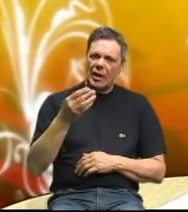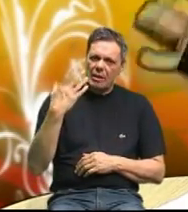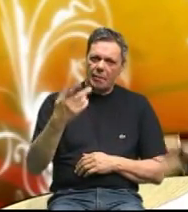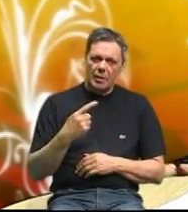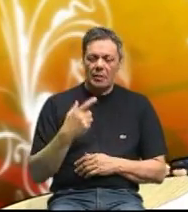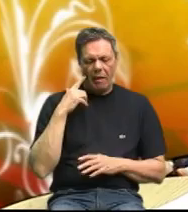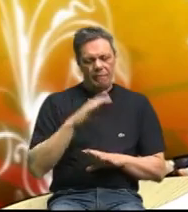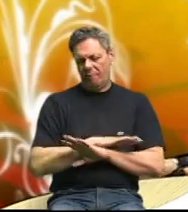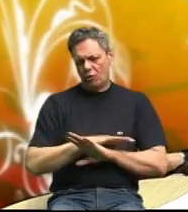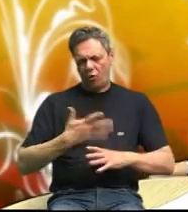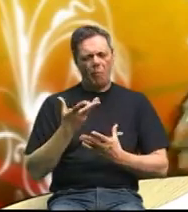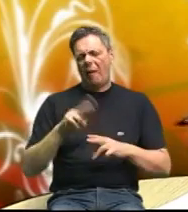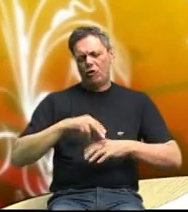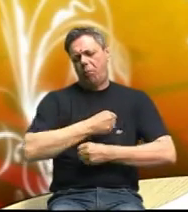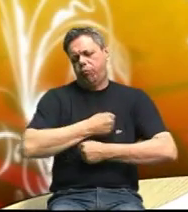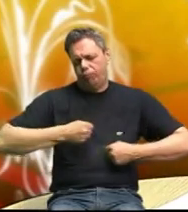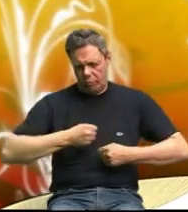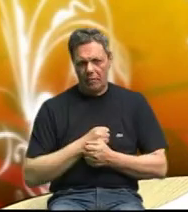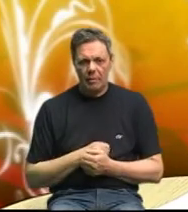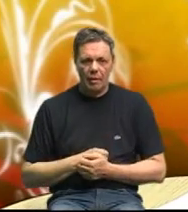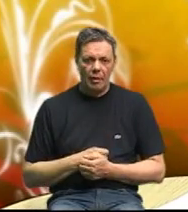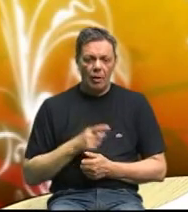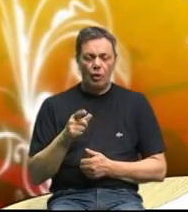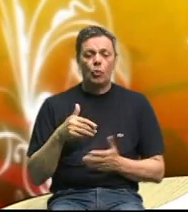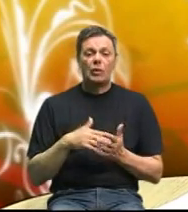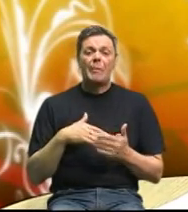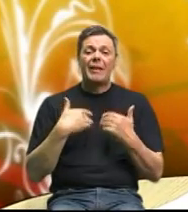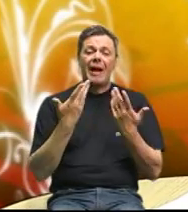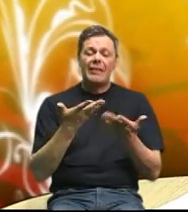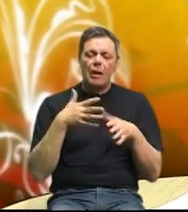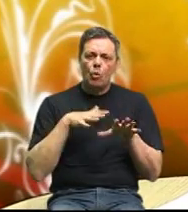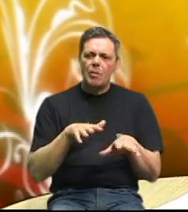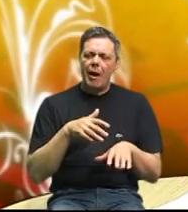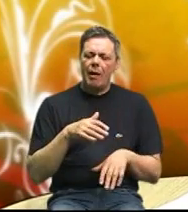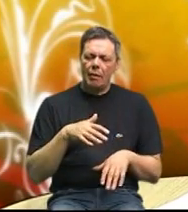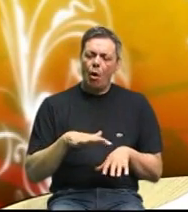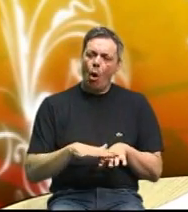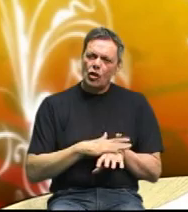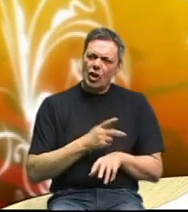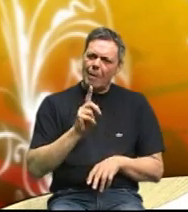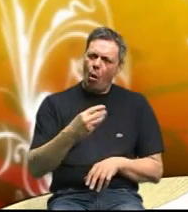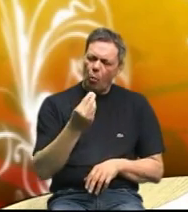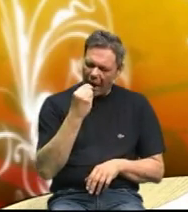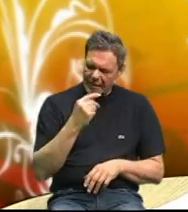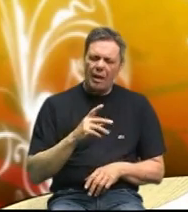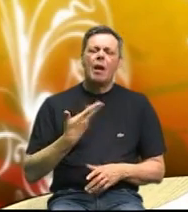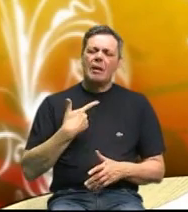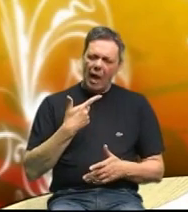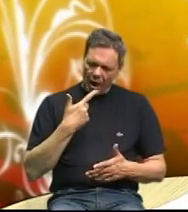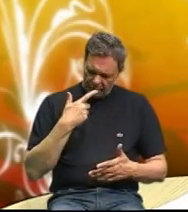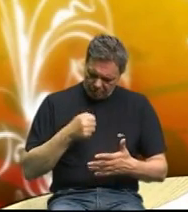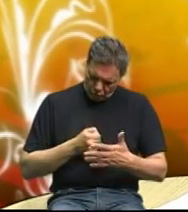vidi ali sad je kasno tu treba dati ljudima zaista osjećaj da mogu jesti da su siti da mogu